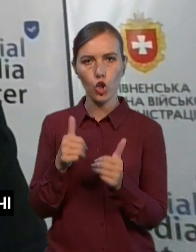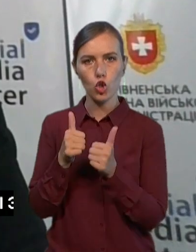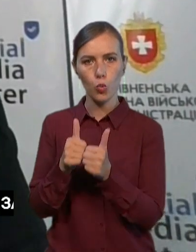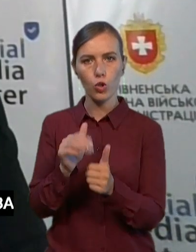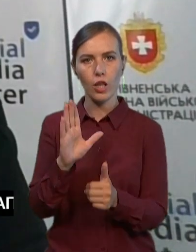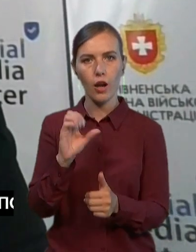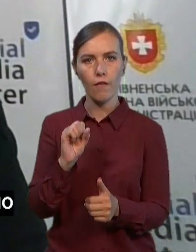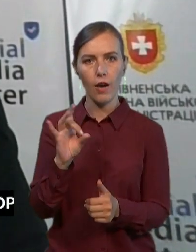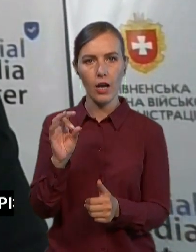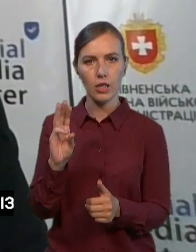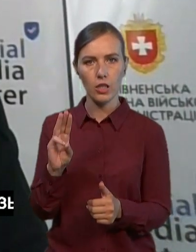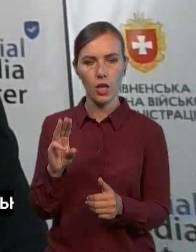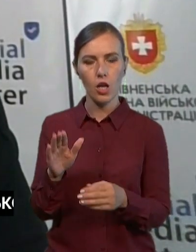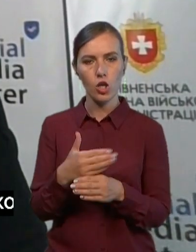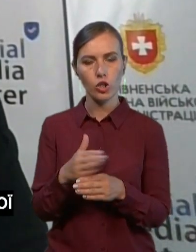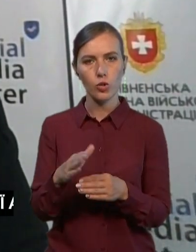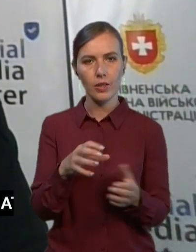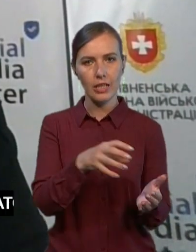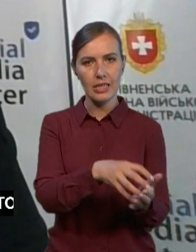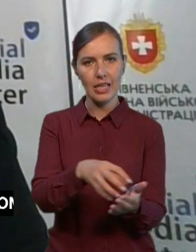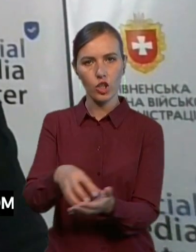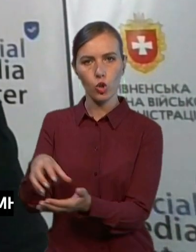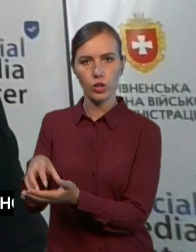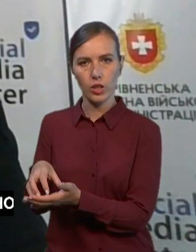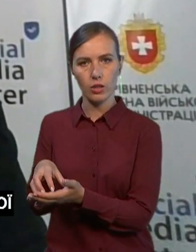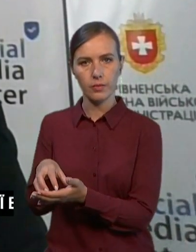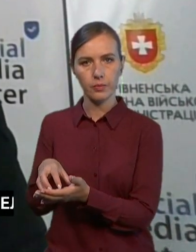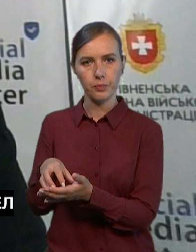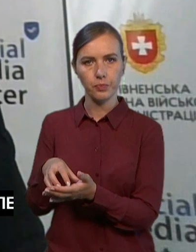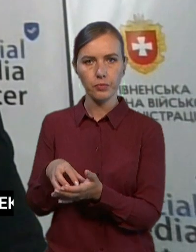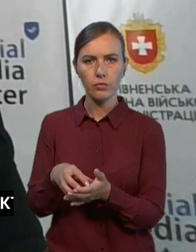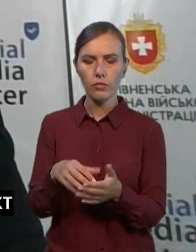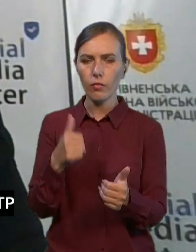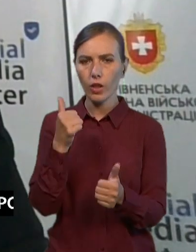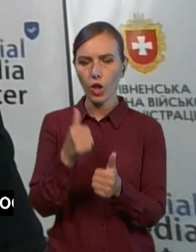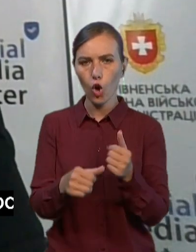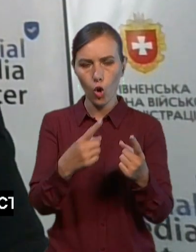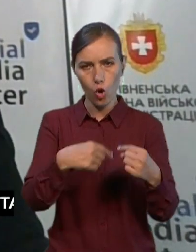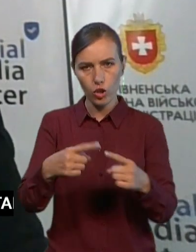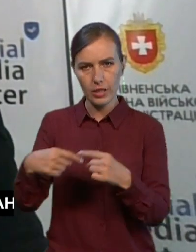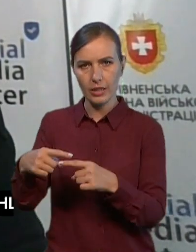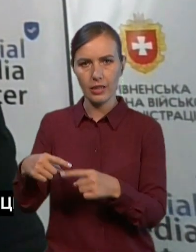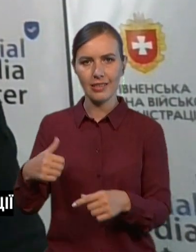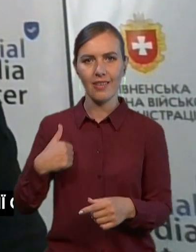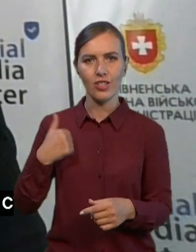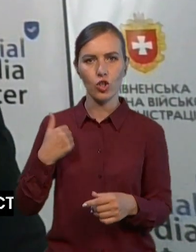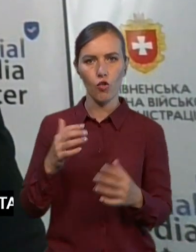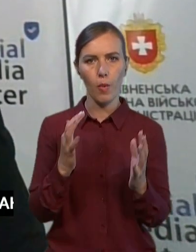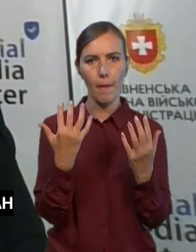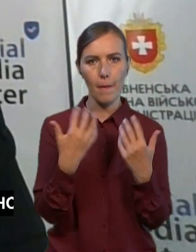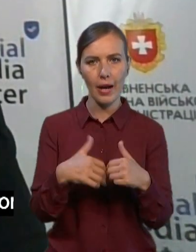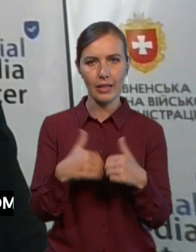сектори. Кожен сектор закріплений за військовими організмами. І лінія оборони